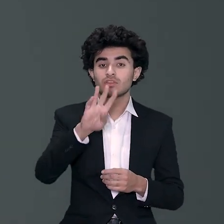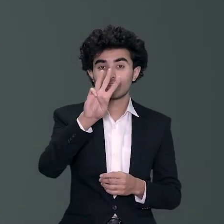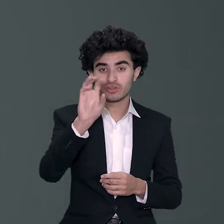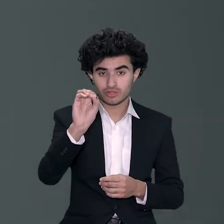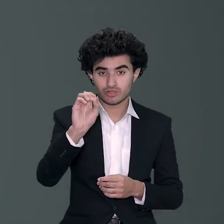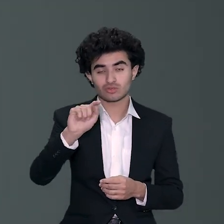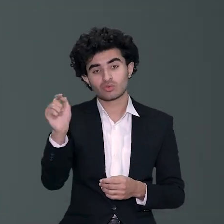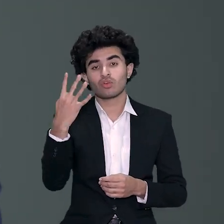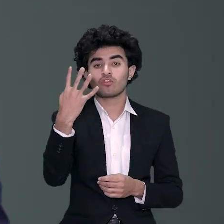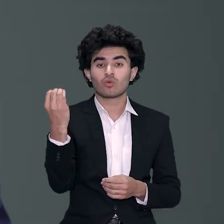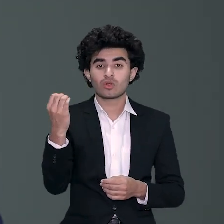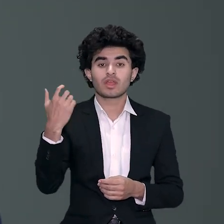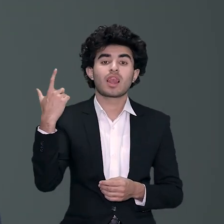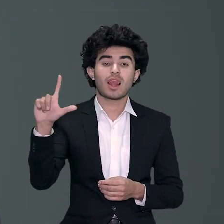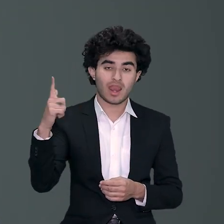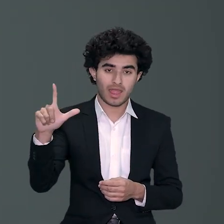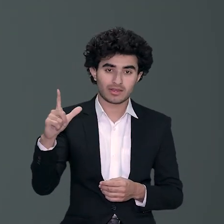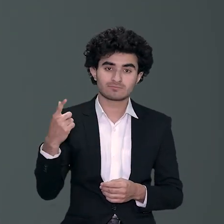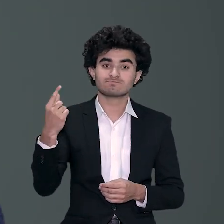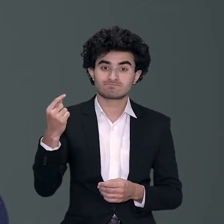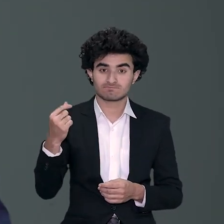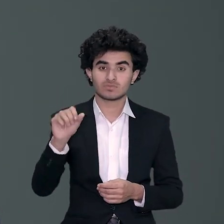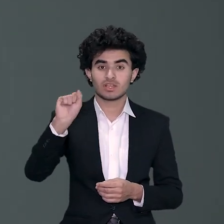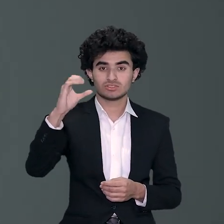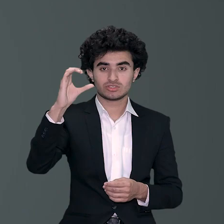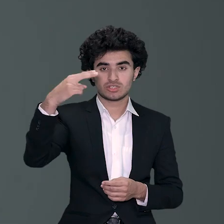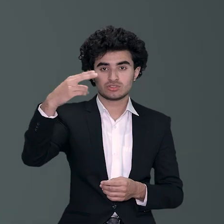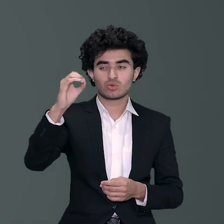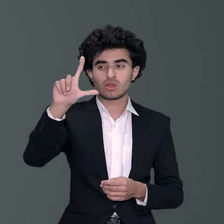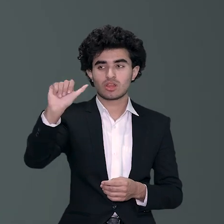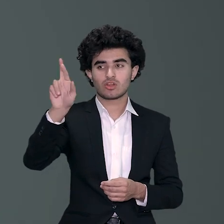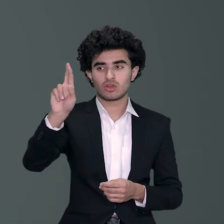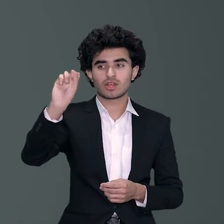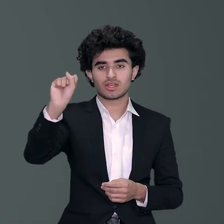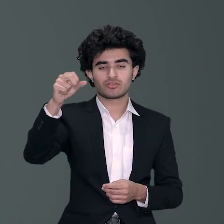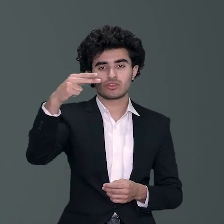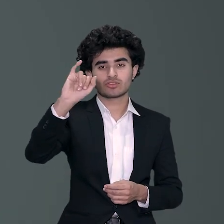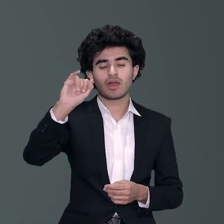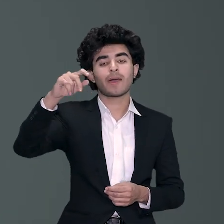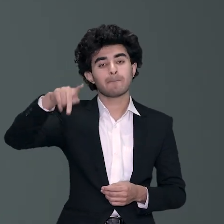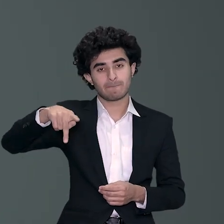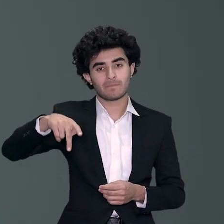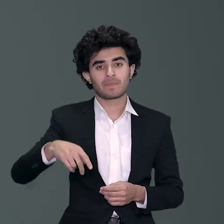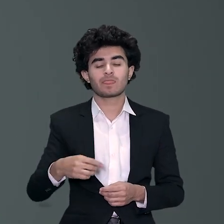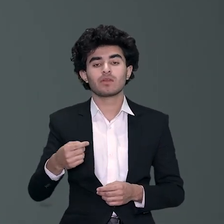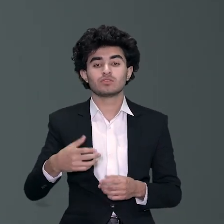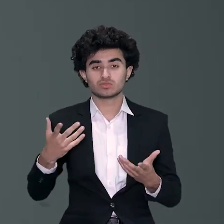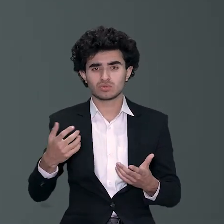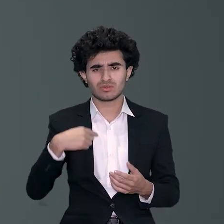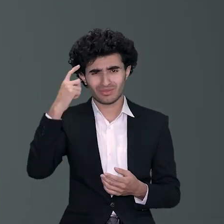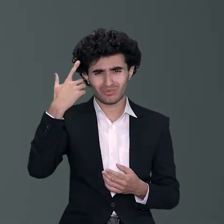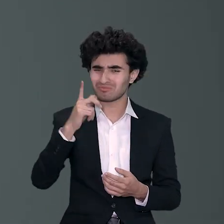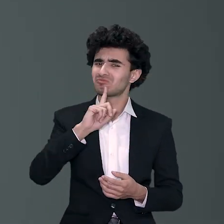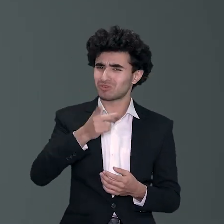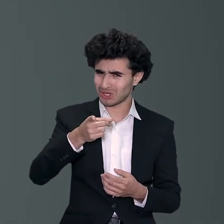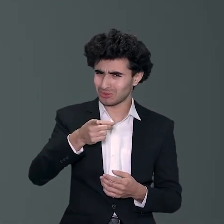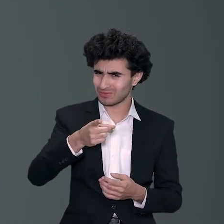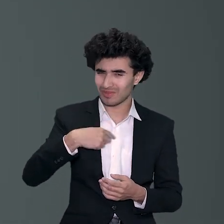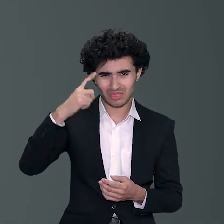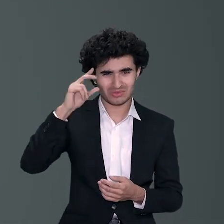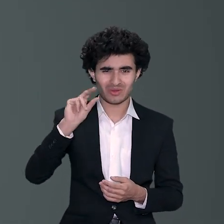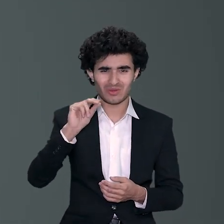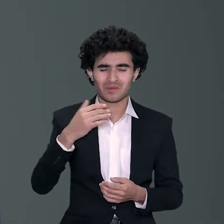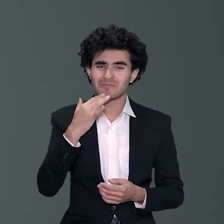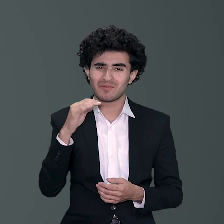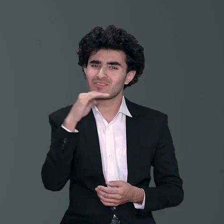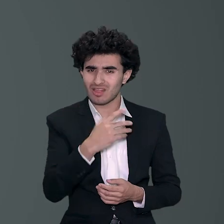کہ میں ہانسرہ تھا کہ پاکستان میں ایسی یونیورسٹی بھی ہے جو آپ کو اتنی بڑی سکولرشپ دے یہ کوئی سکیم پولیسی ہی لگ رہی ہے میں انٹری ٹیسٹ دوں گا میں سب کچھ کروں